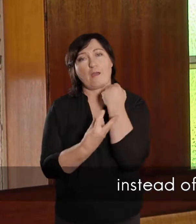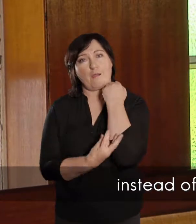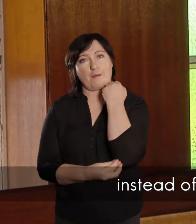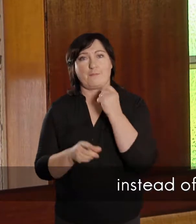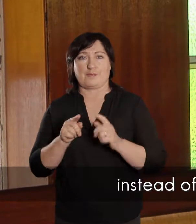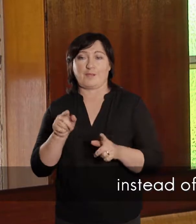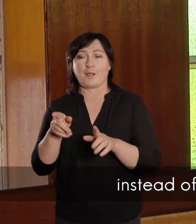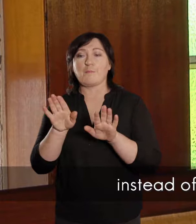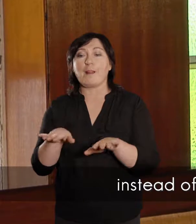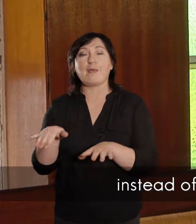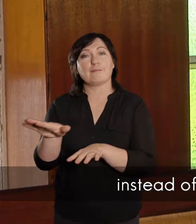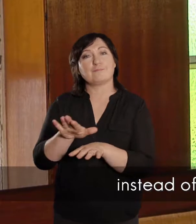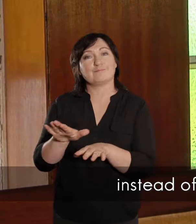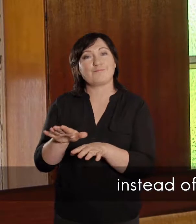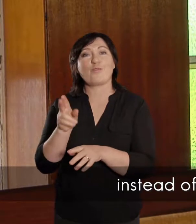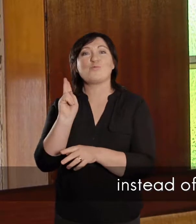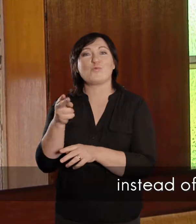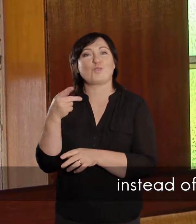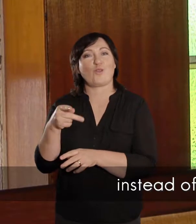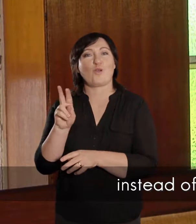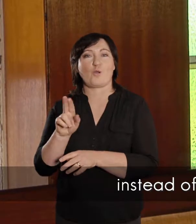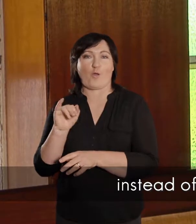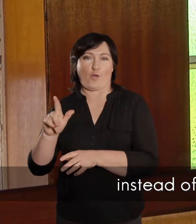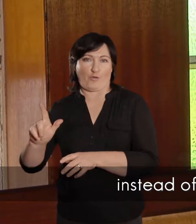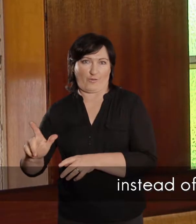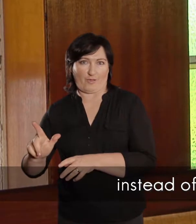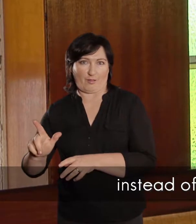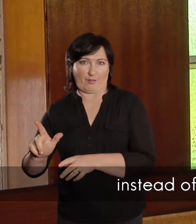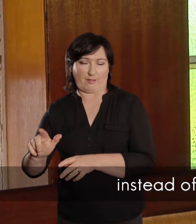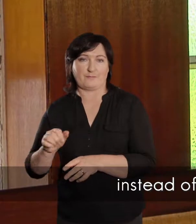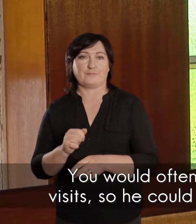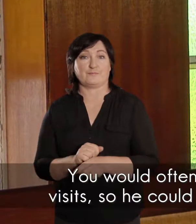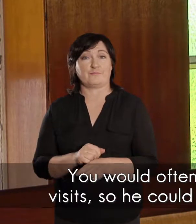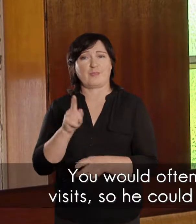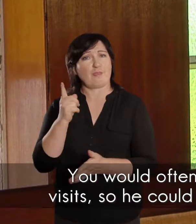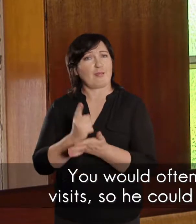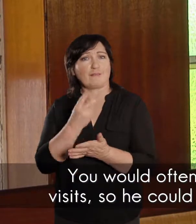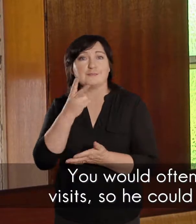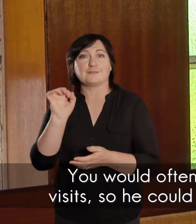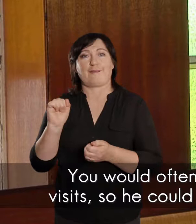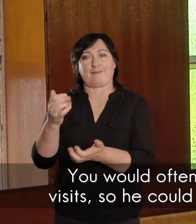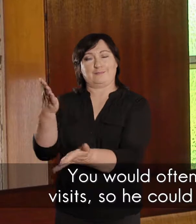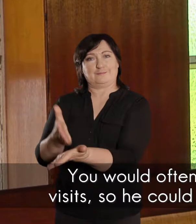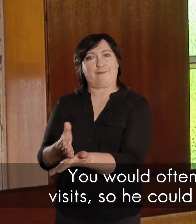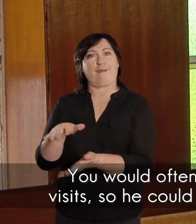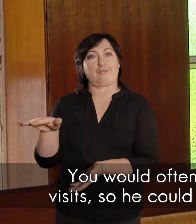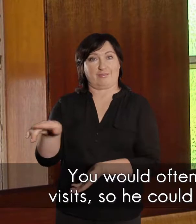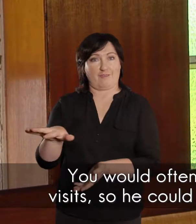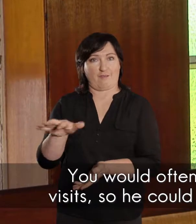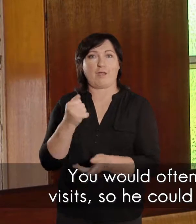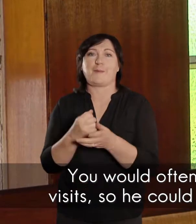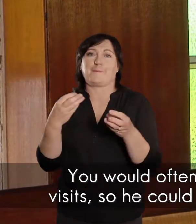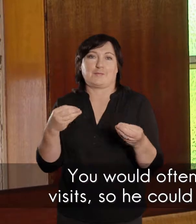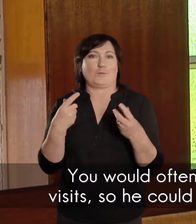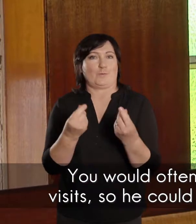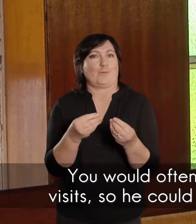noordkuil. Een besonderse, omdat dit die armgebied, daar die tyd van ons was, en het gedurig sy voortig hier sien staan, waar hy